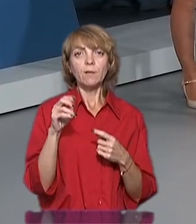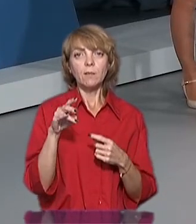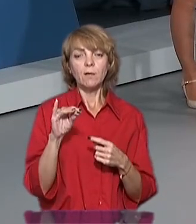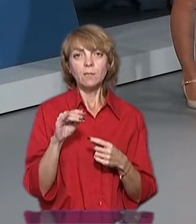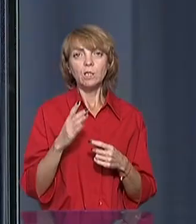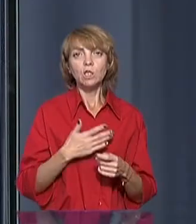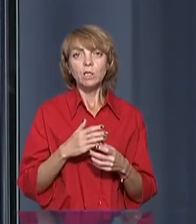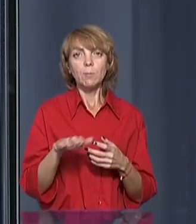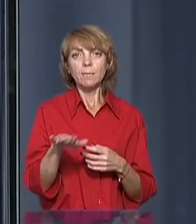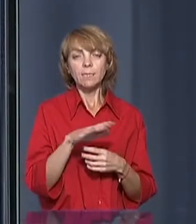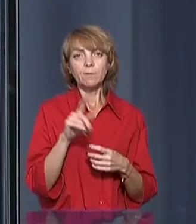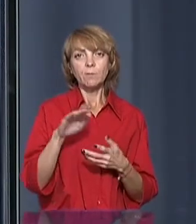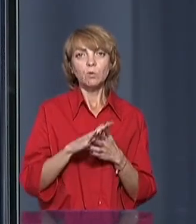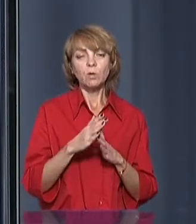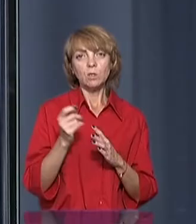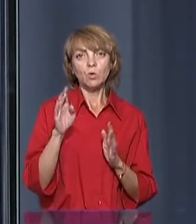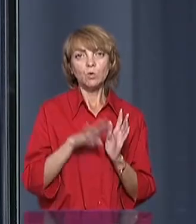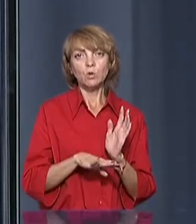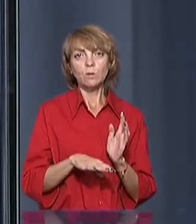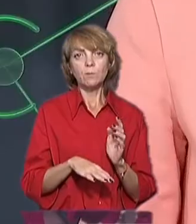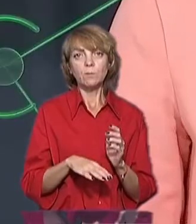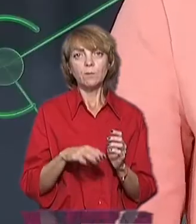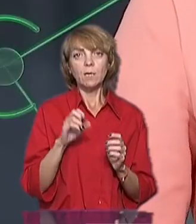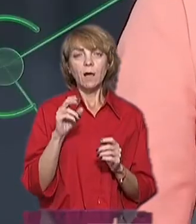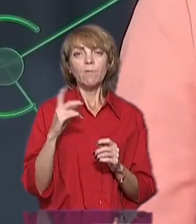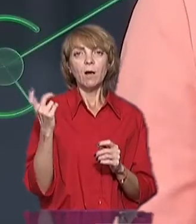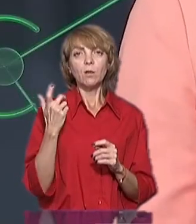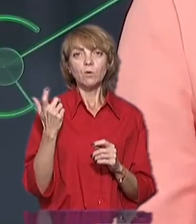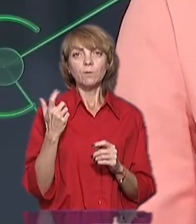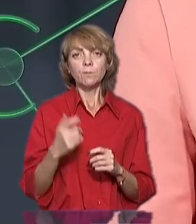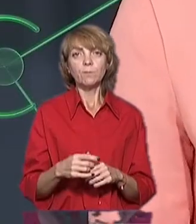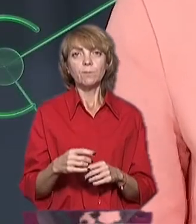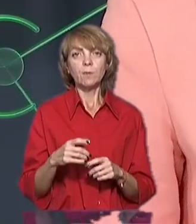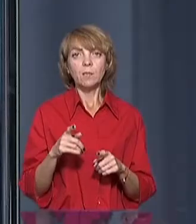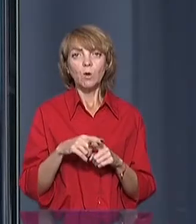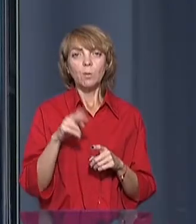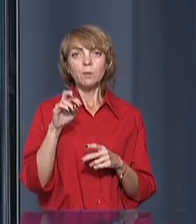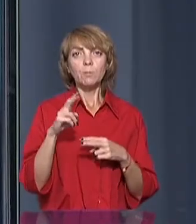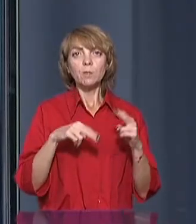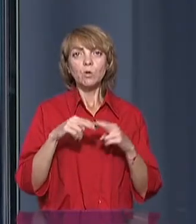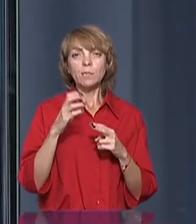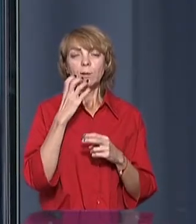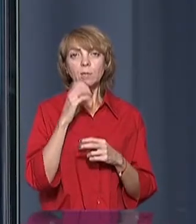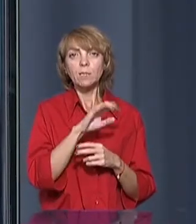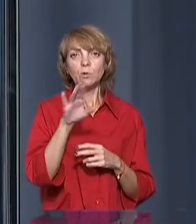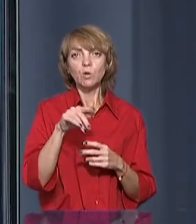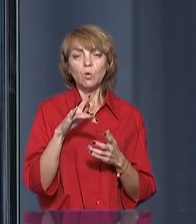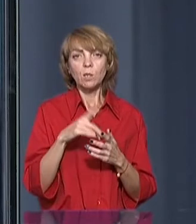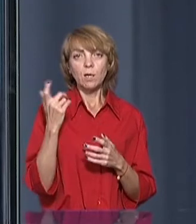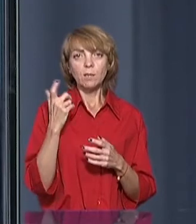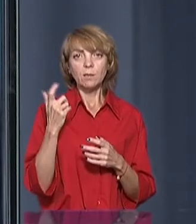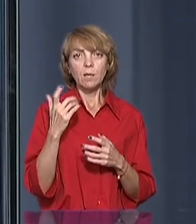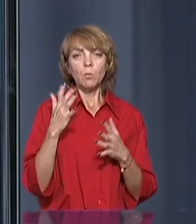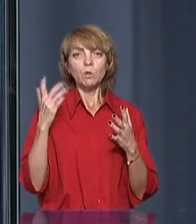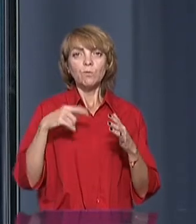жилмасіви, там ситуація, звісно, похуже. Як в Харкові. Як в Харкові, так. Такий принцип построено теплоснабження міста Харкова. Больші